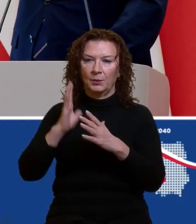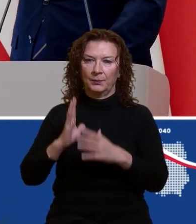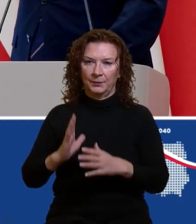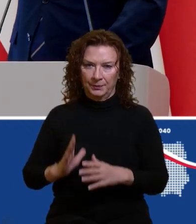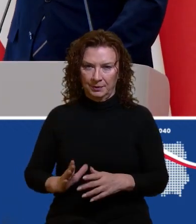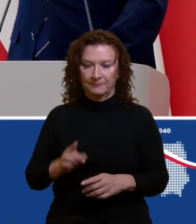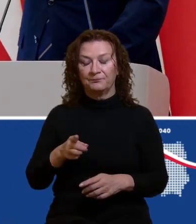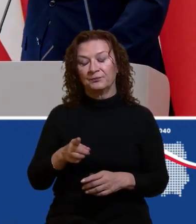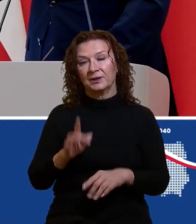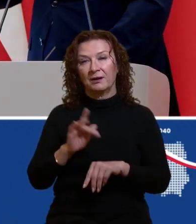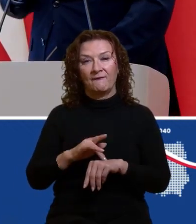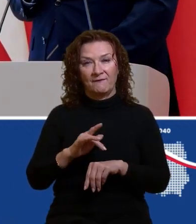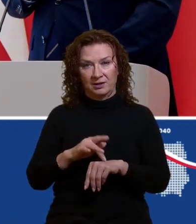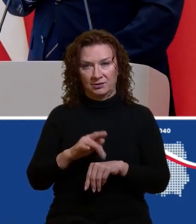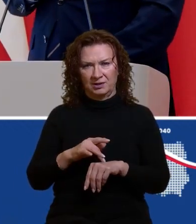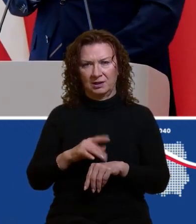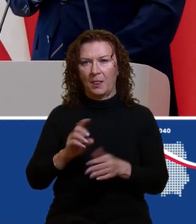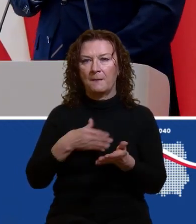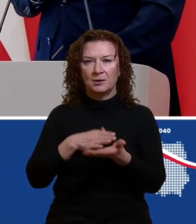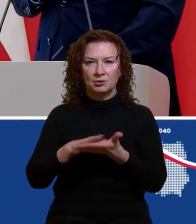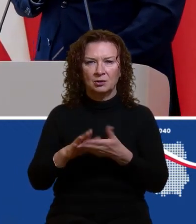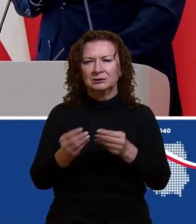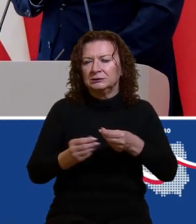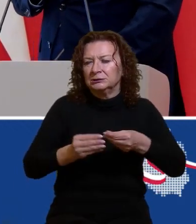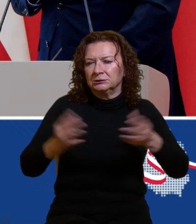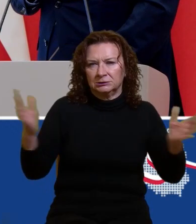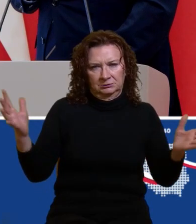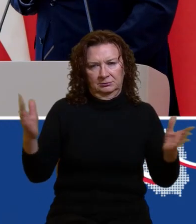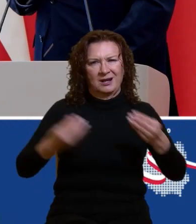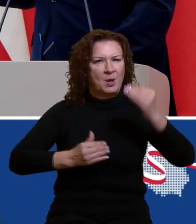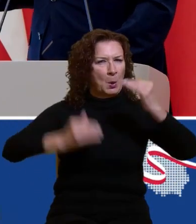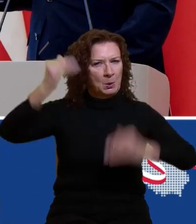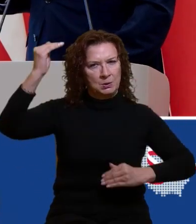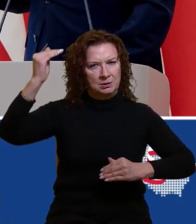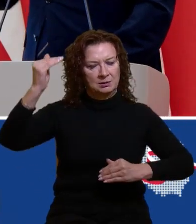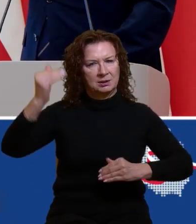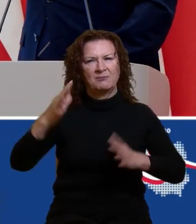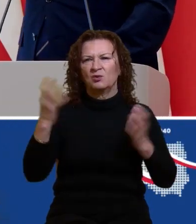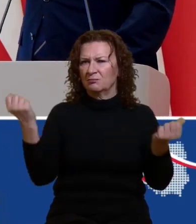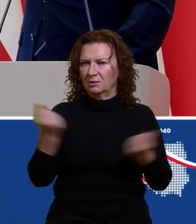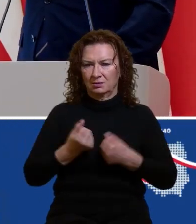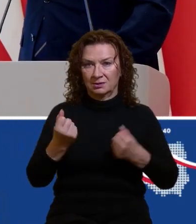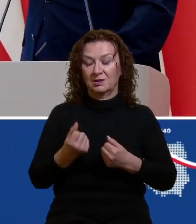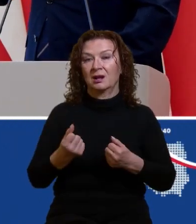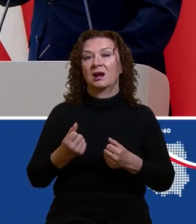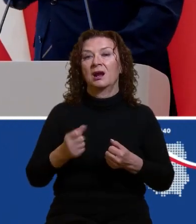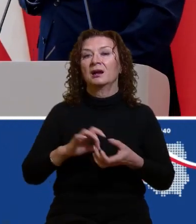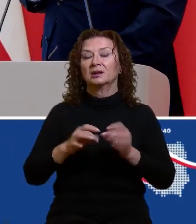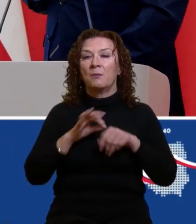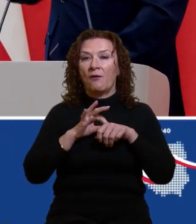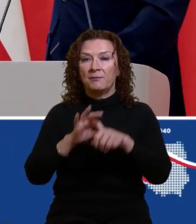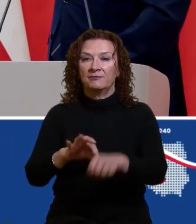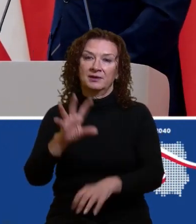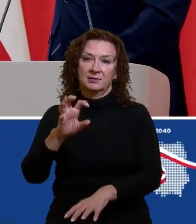o którym mówiłem, który był taki gigantyczny w momencie wprowadzenia programu 500+, z jednego prostego powodu, że wysokość